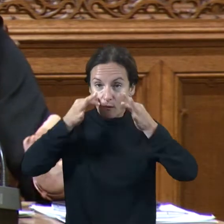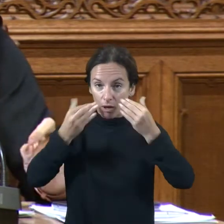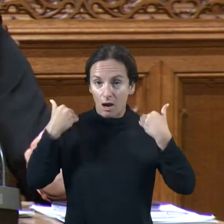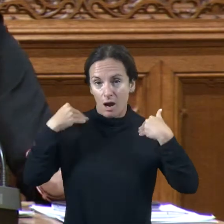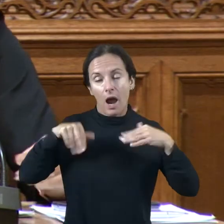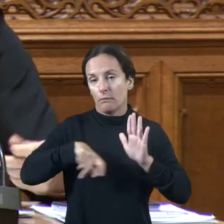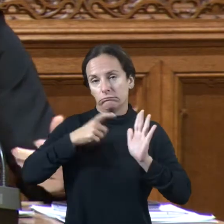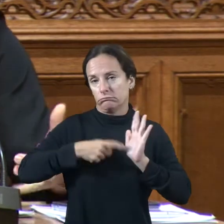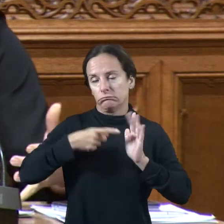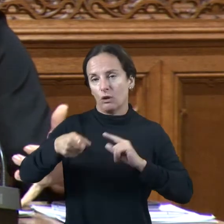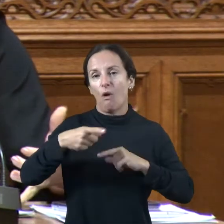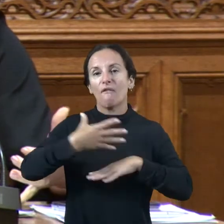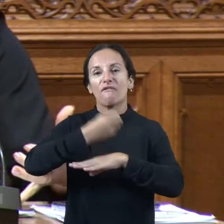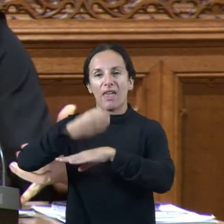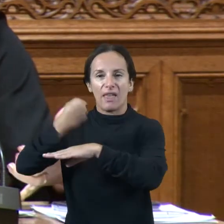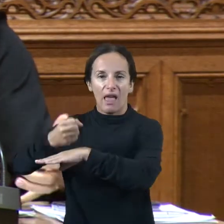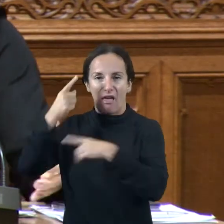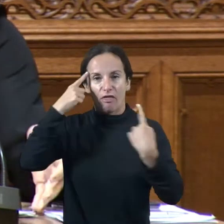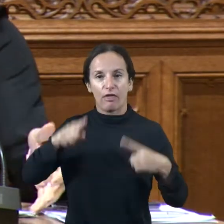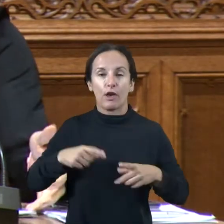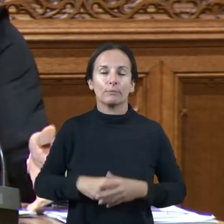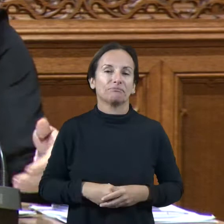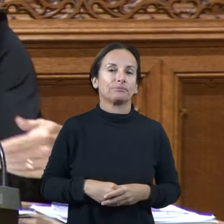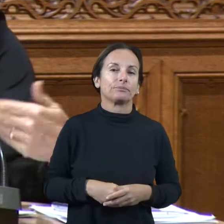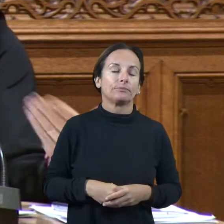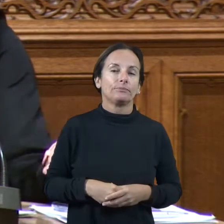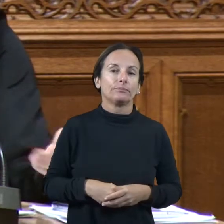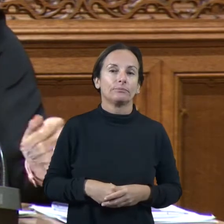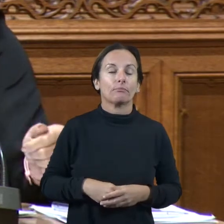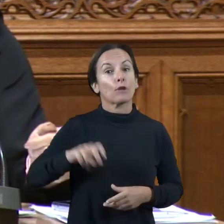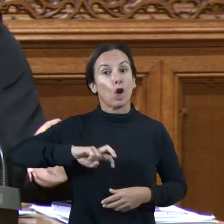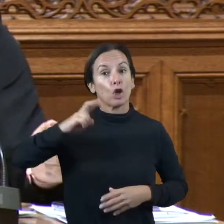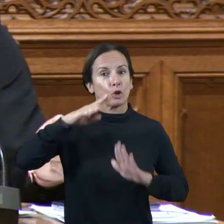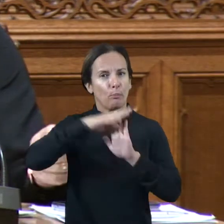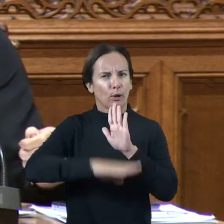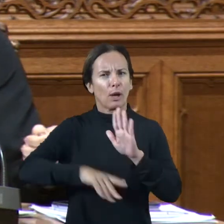federacions. Després un altre programa que té molt d'èxit i que amb els anys s'ha anat